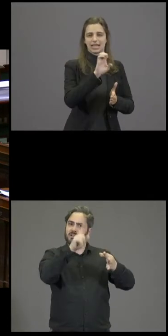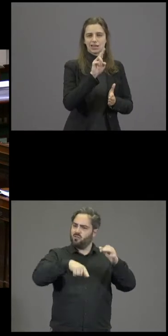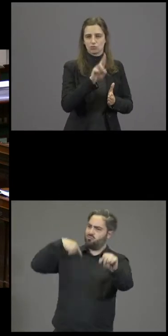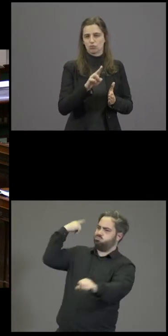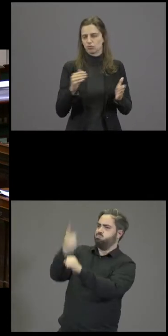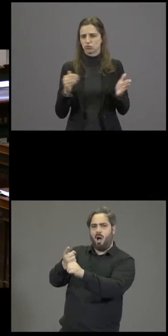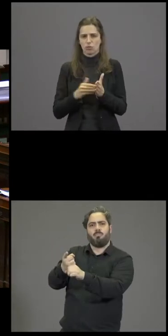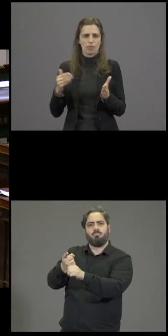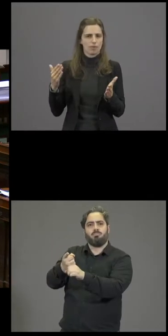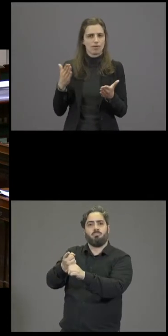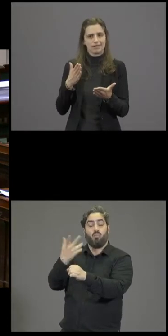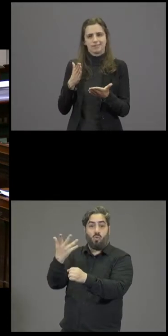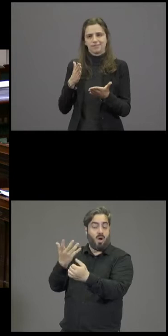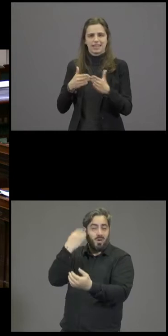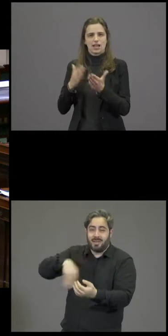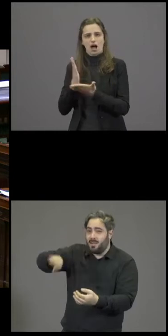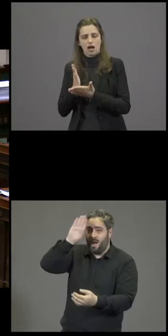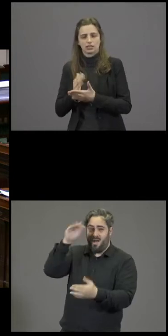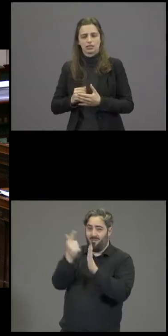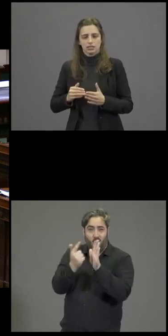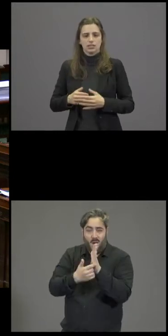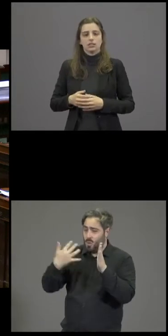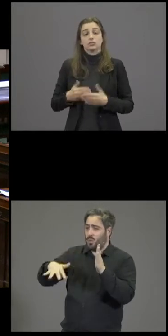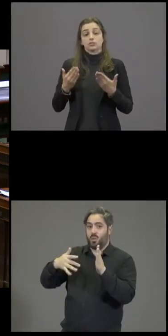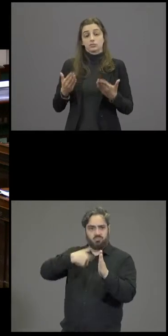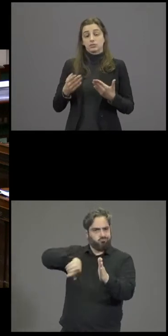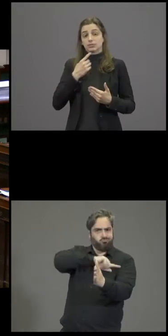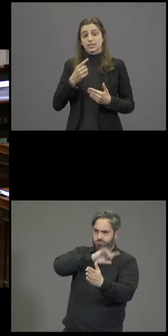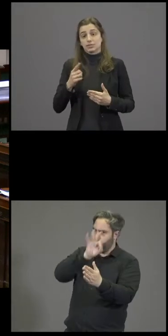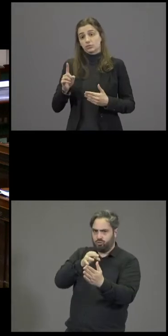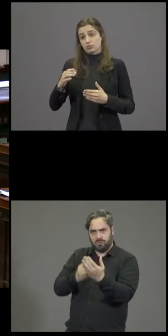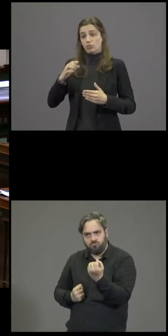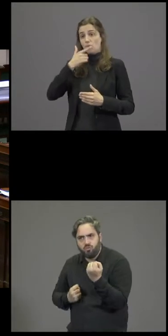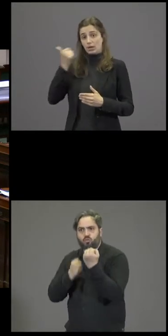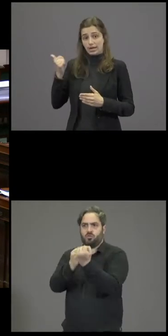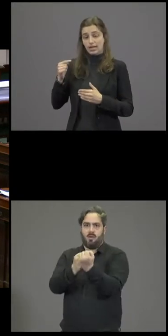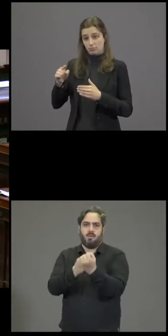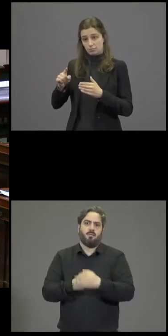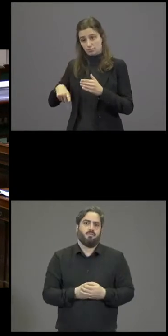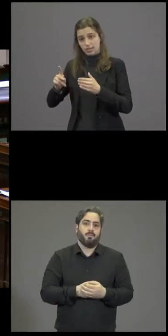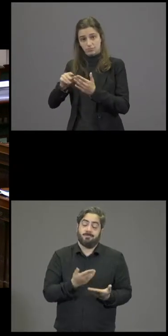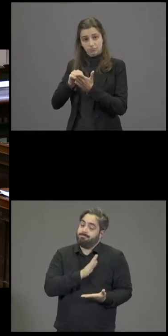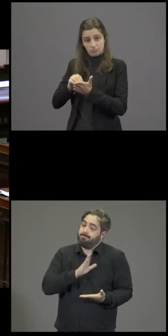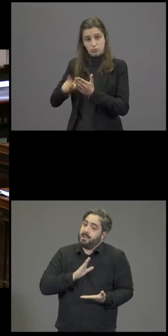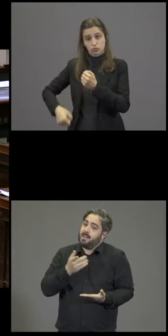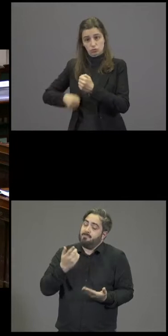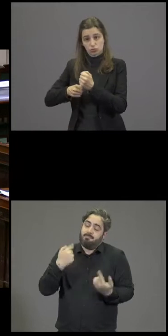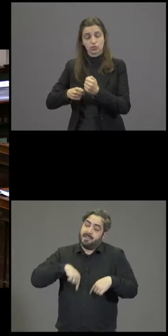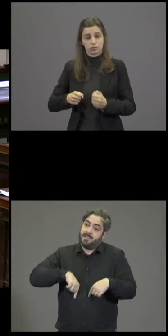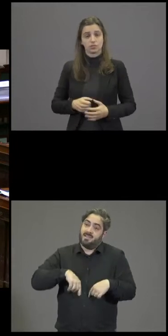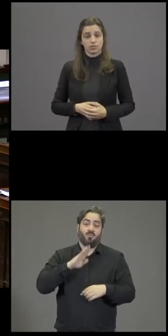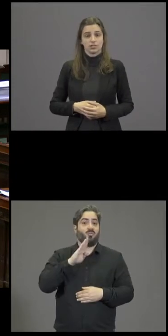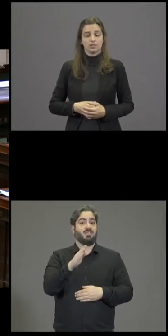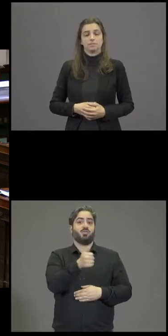fondamentales, constatées en Hongrie et on vous soutient. on vous soutient. Mais madame la ministre, la Belgique seule ou avec